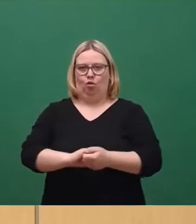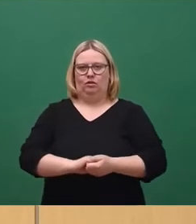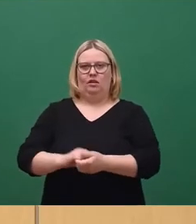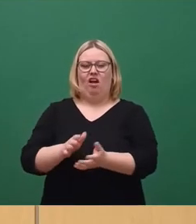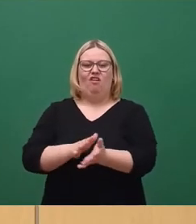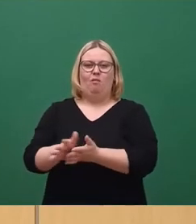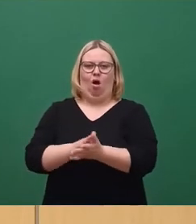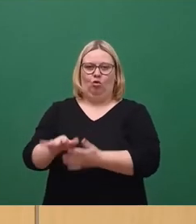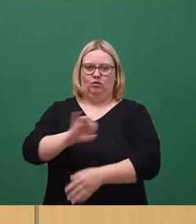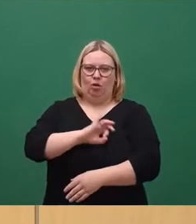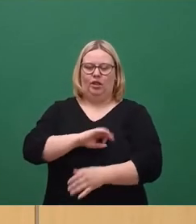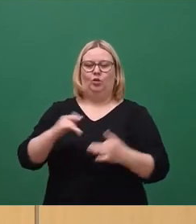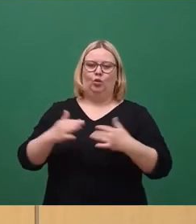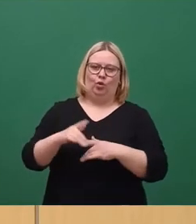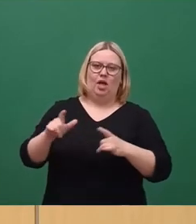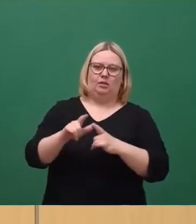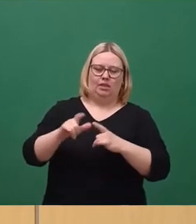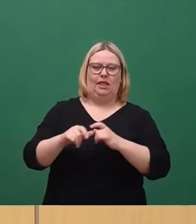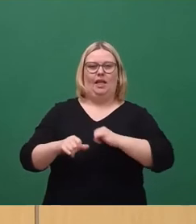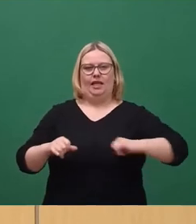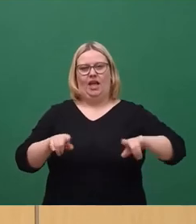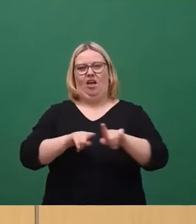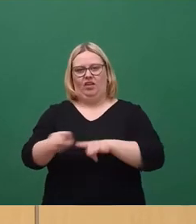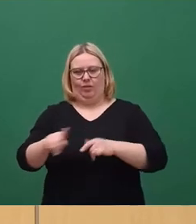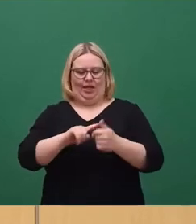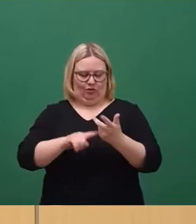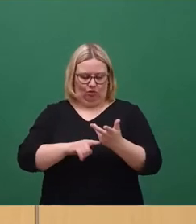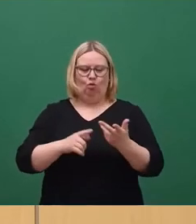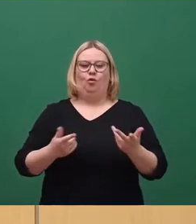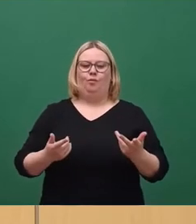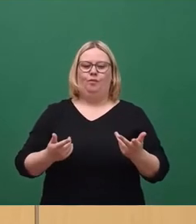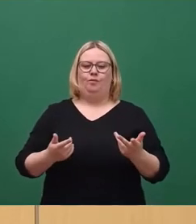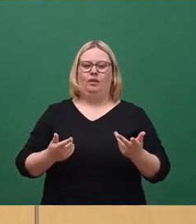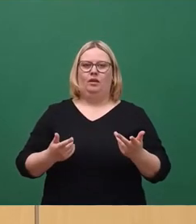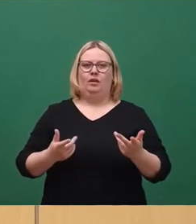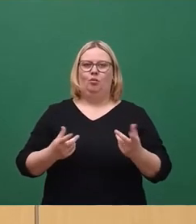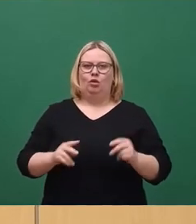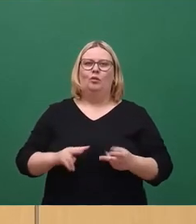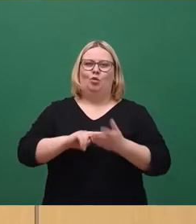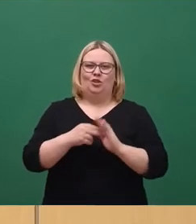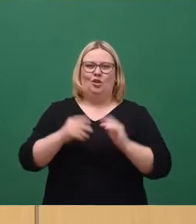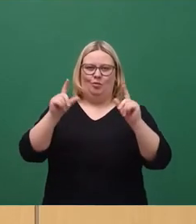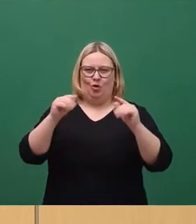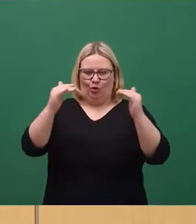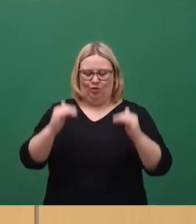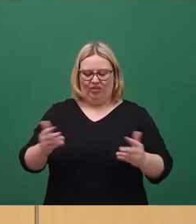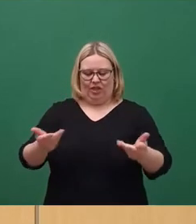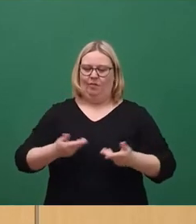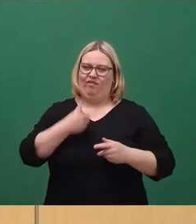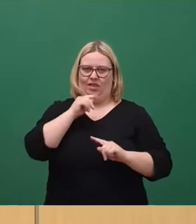grüne SPD, linke CDU und FDP, um sie mal in der Reihe der politischen Bedeutung zu nennen, uns vorgelegt hatte.